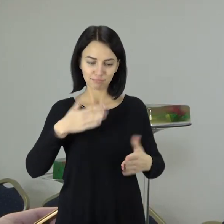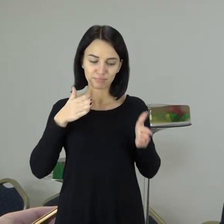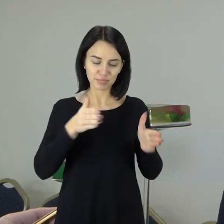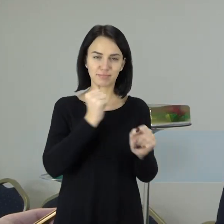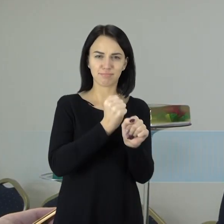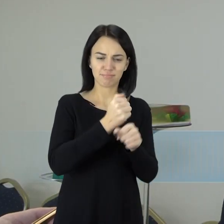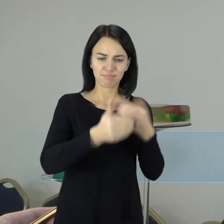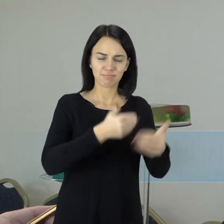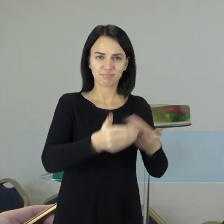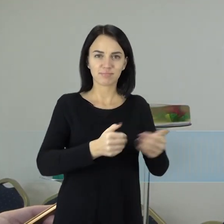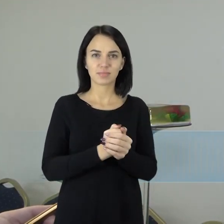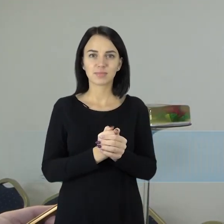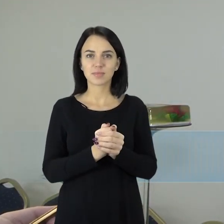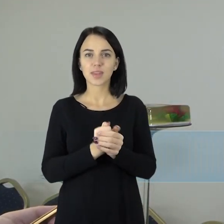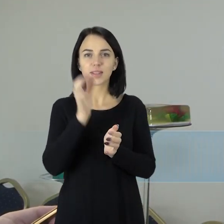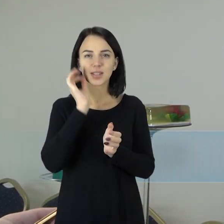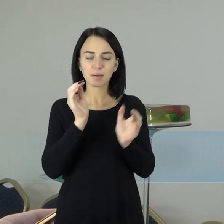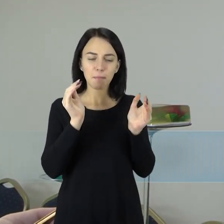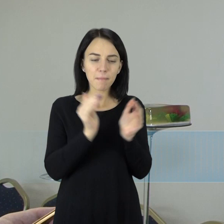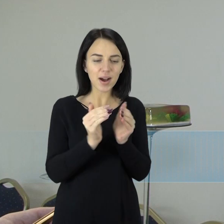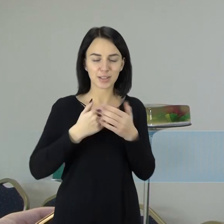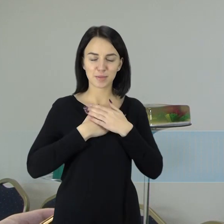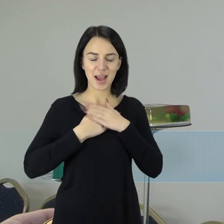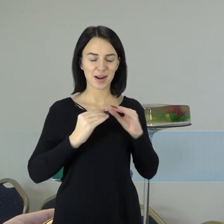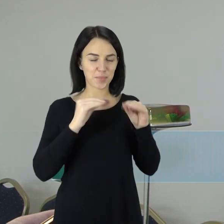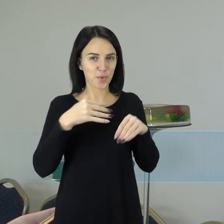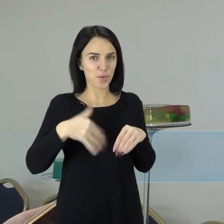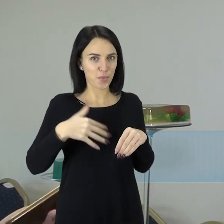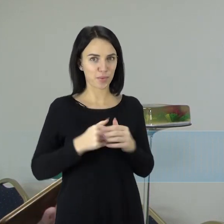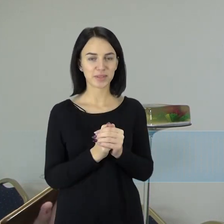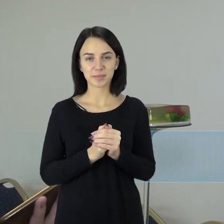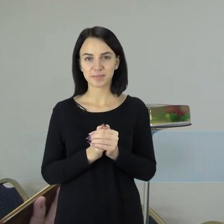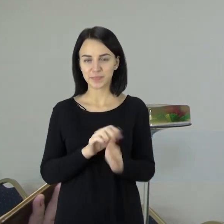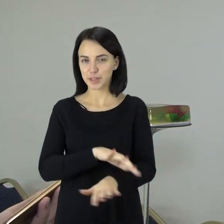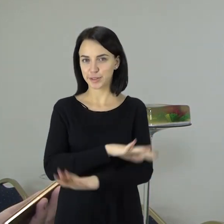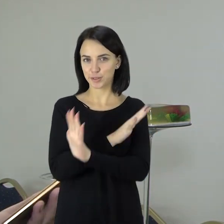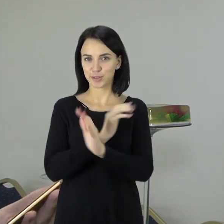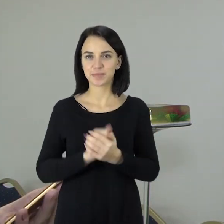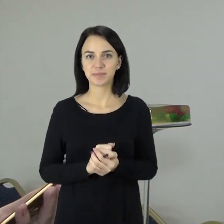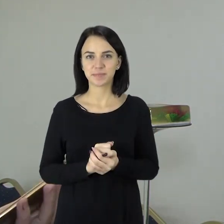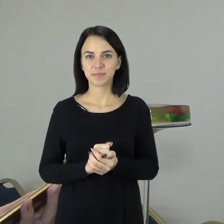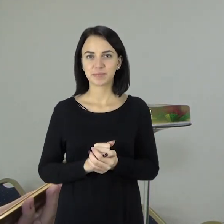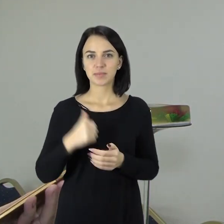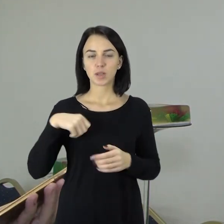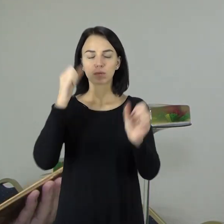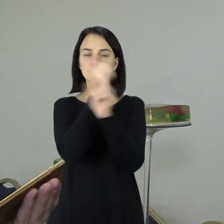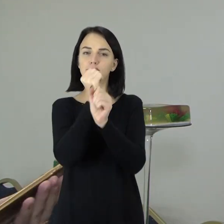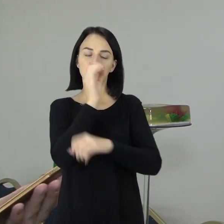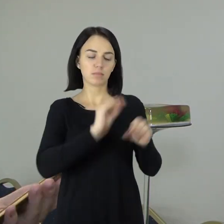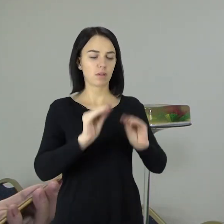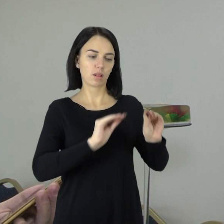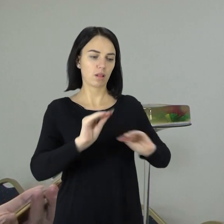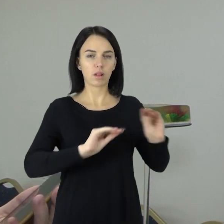desertų, šitiek maži darbai ir tiek daug įdėta į meilės. O tas labiausiai žavė, ta prasme, kad nu, žmonės nenumėta,